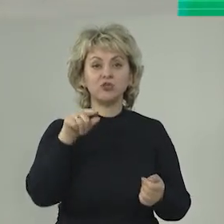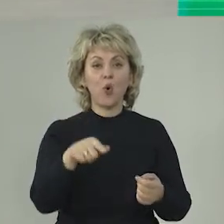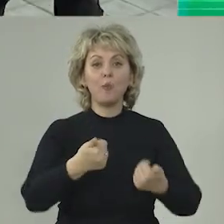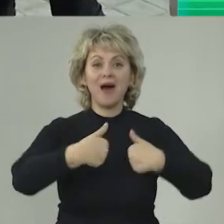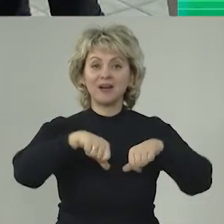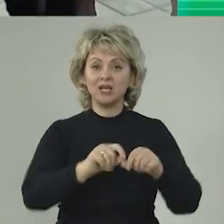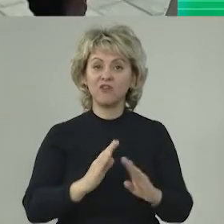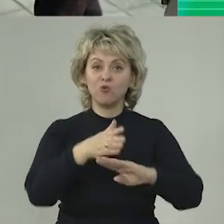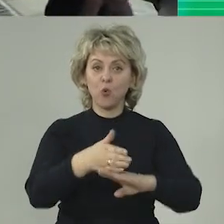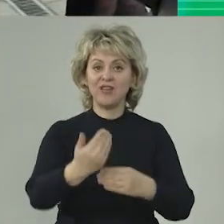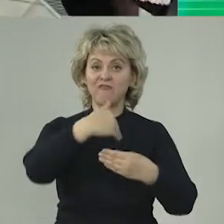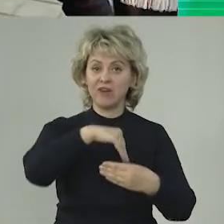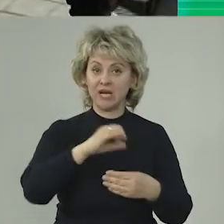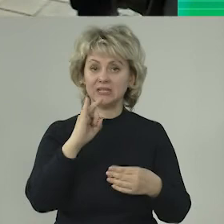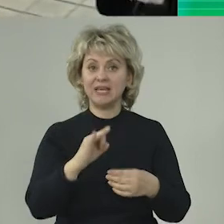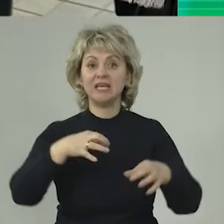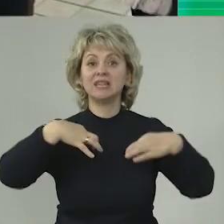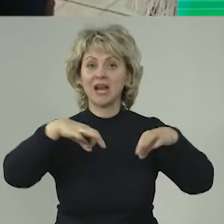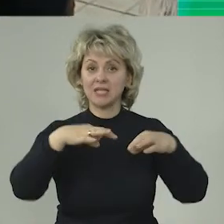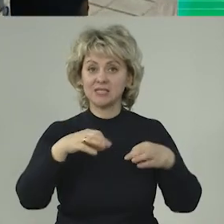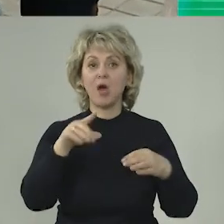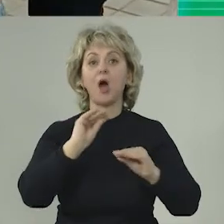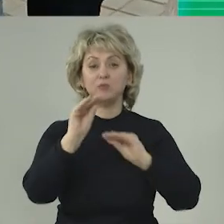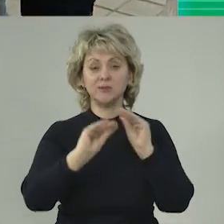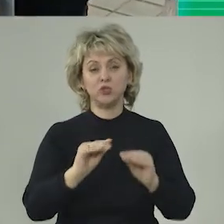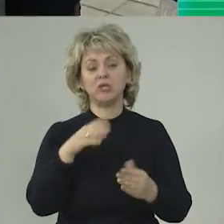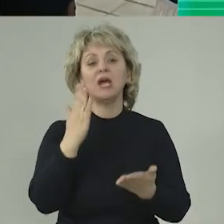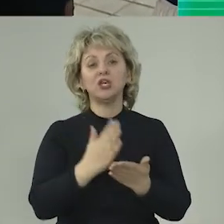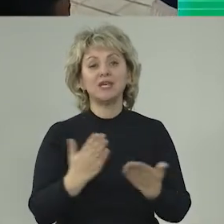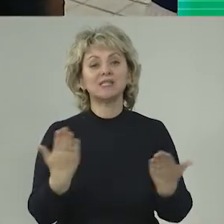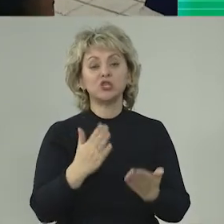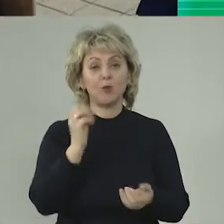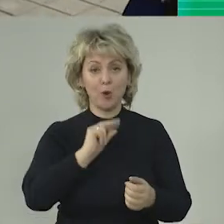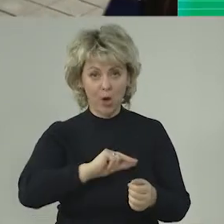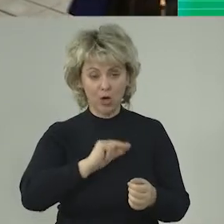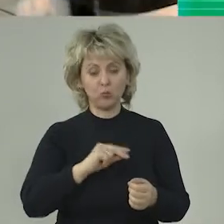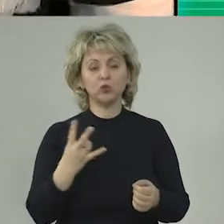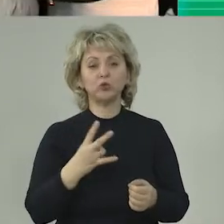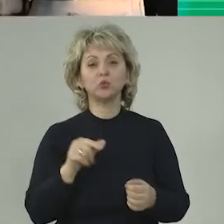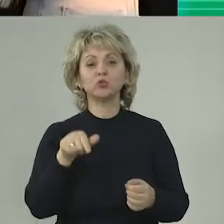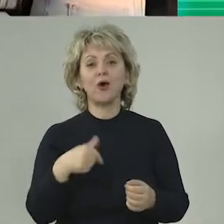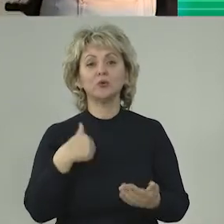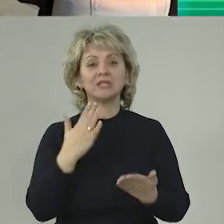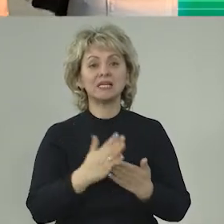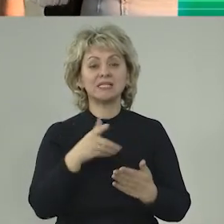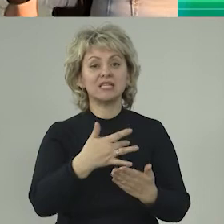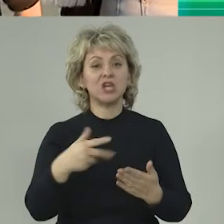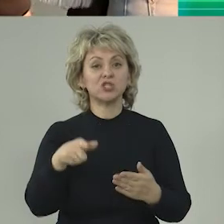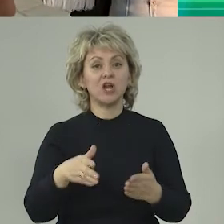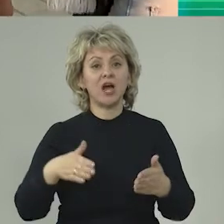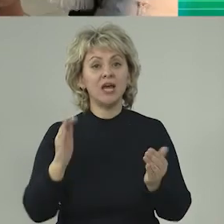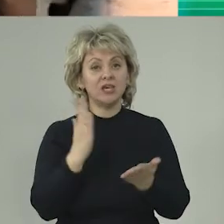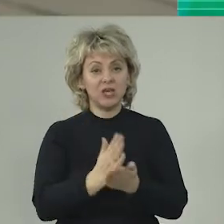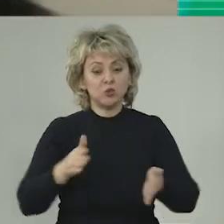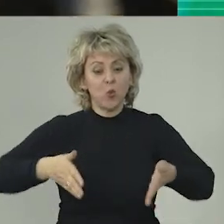организации входа, выхода и транспортном обеспечении, то есть над чем поработать. И у нас возникли несколько